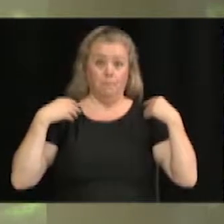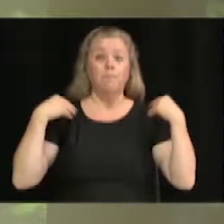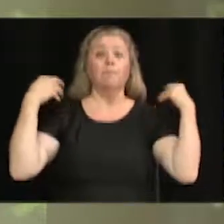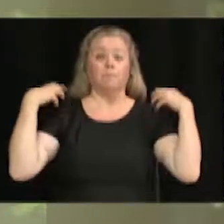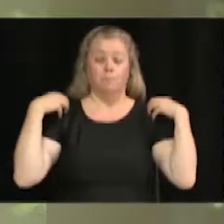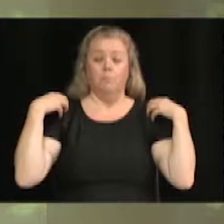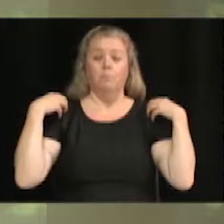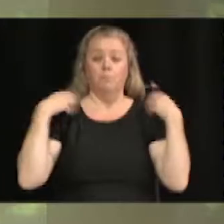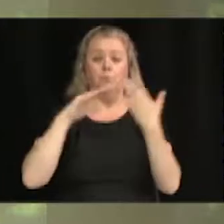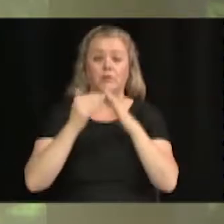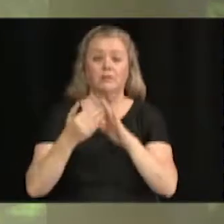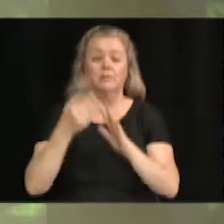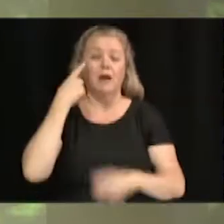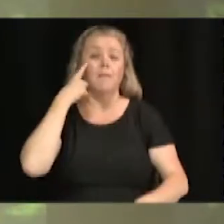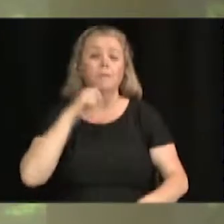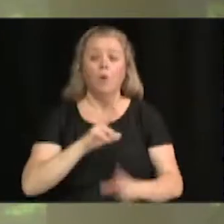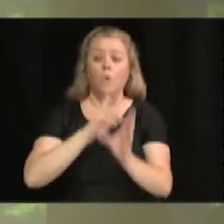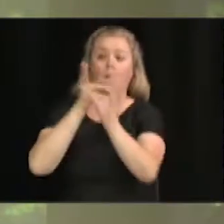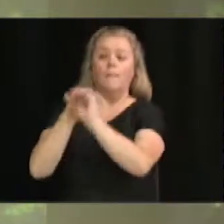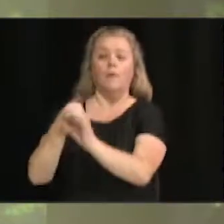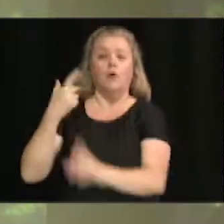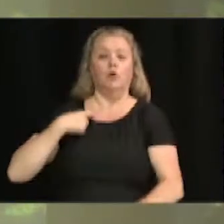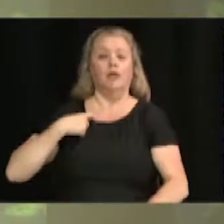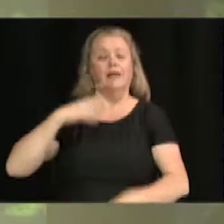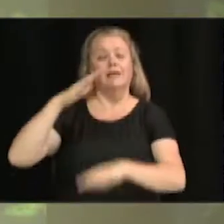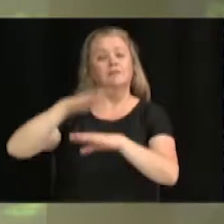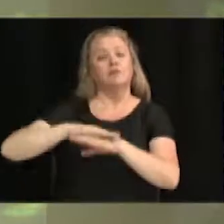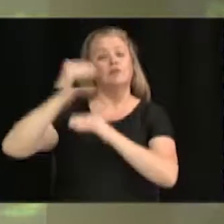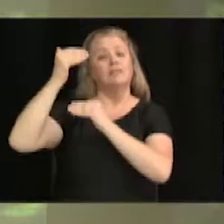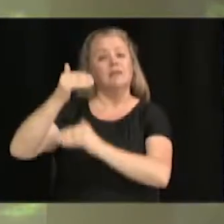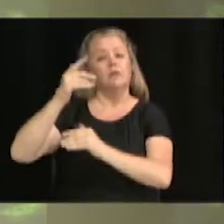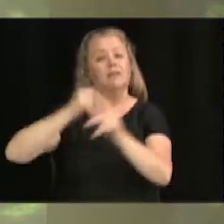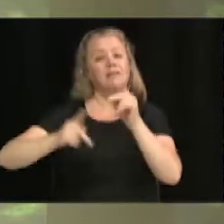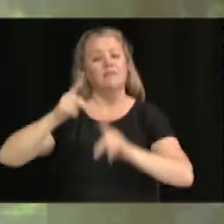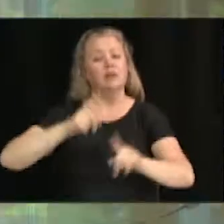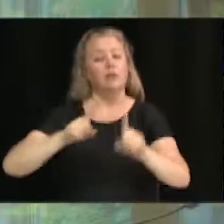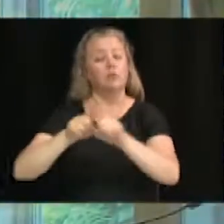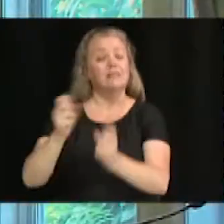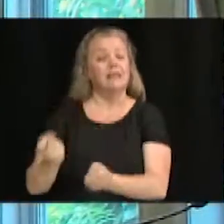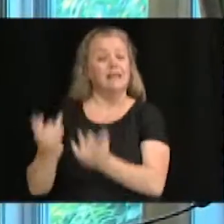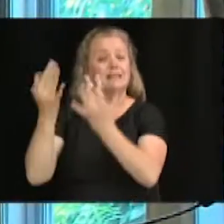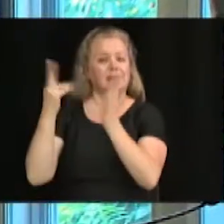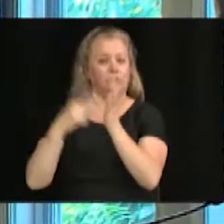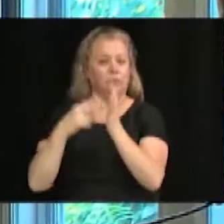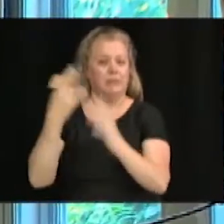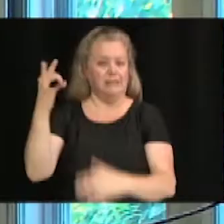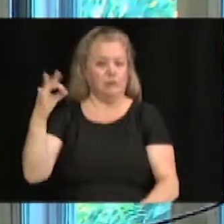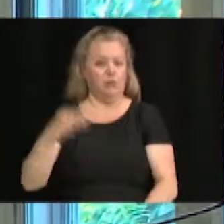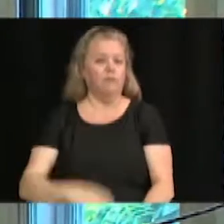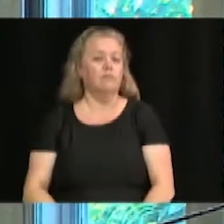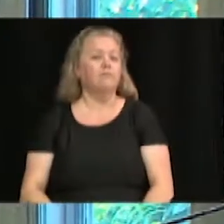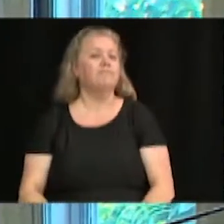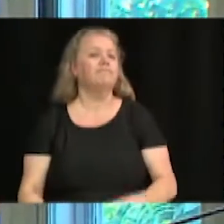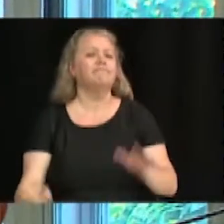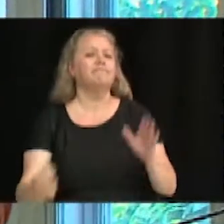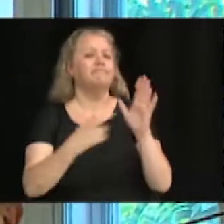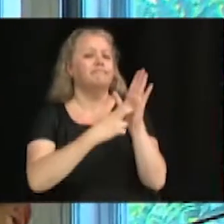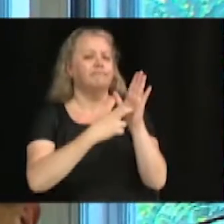incendie 2019. Il s'agit de procès à l'inscription de